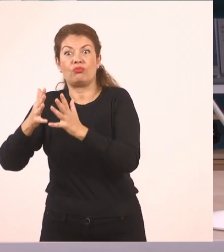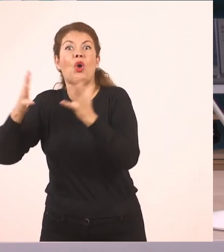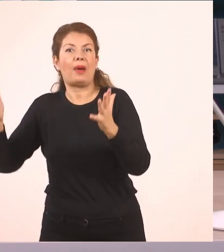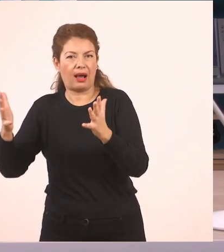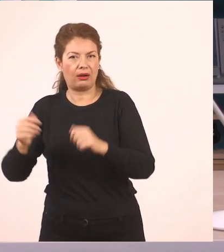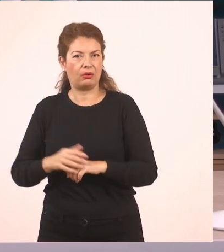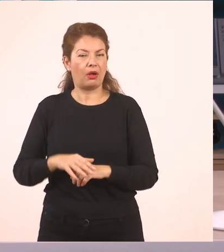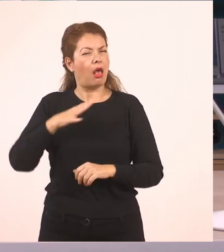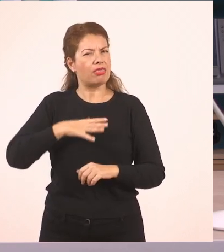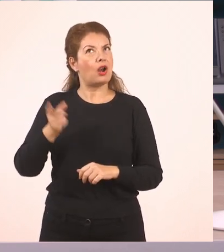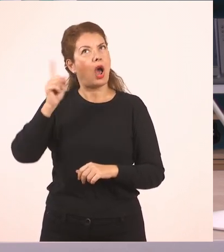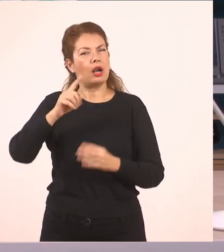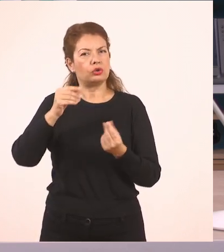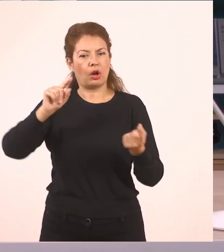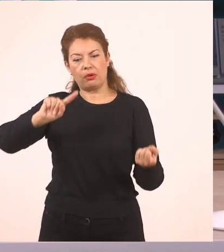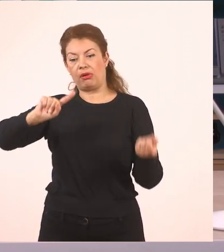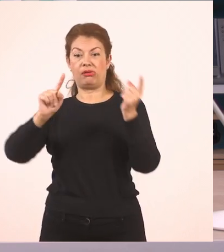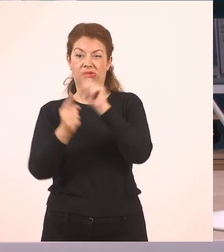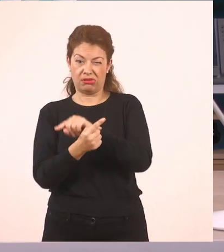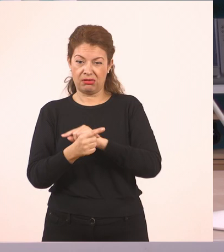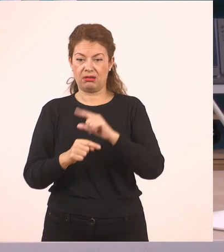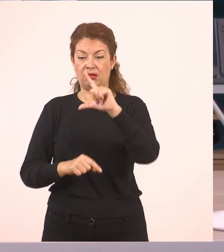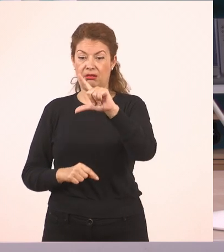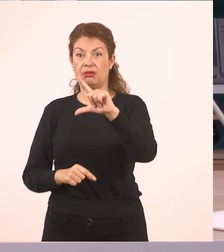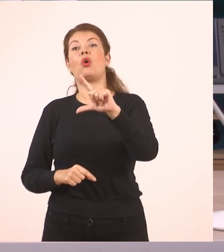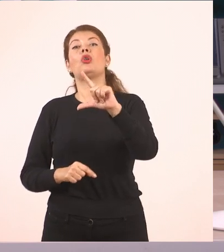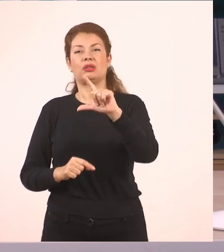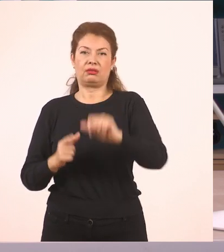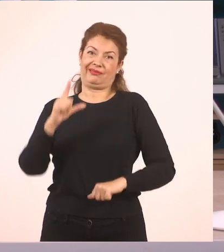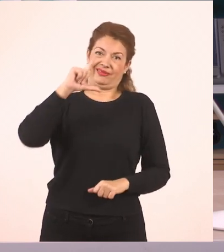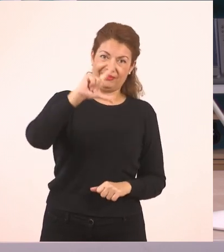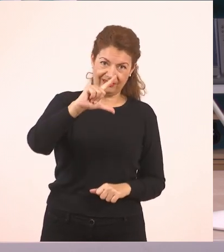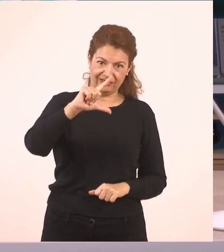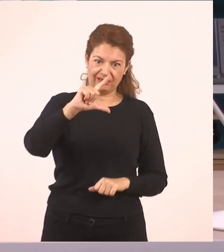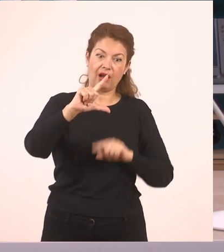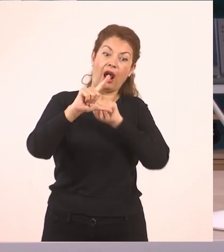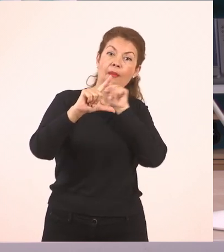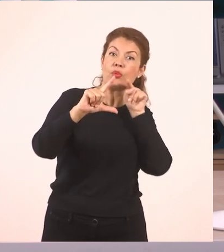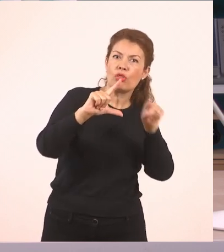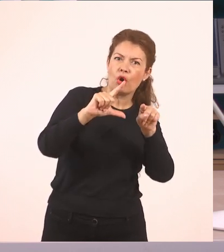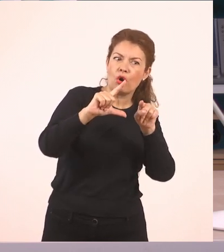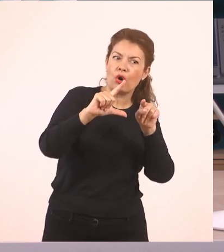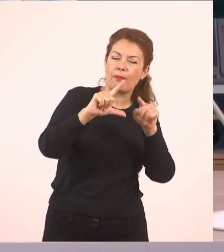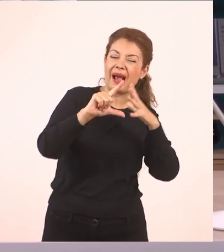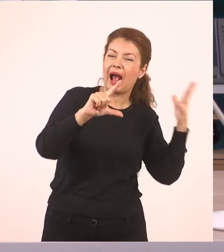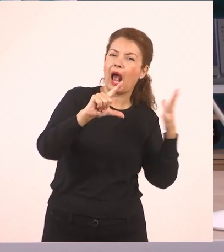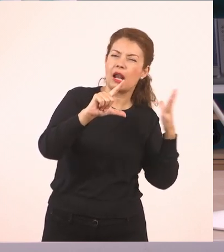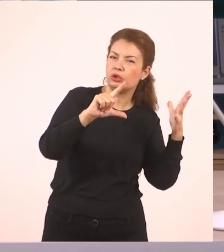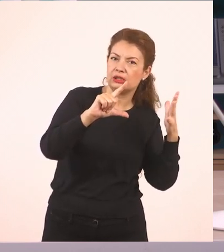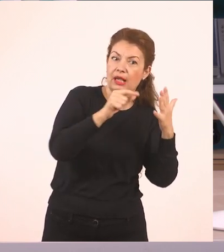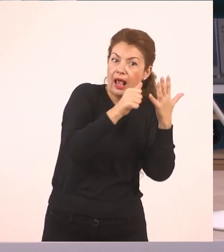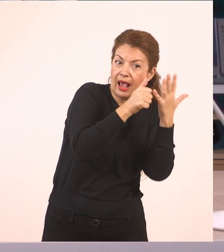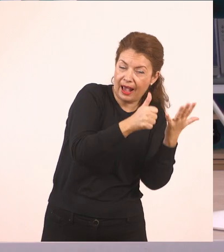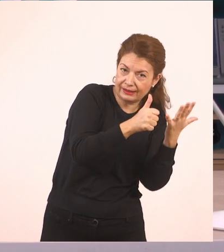αναποδογυρίσω και βάλω το έξι μπροστά, το έξι θα είναι μεγαλύτερο